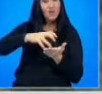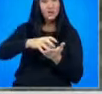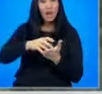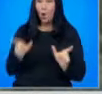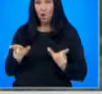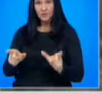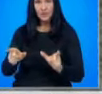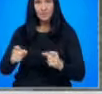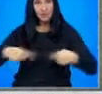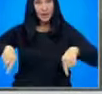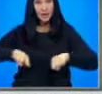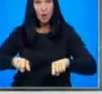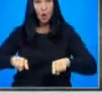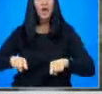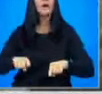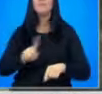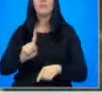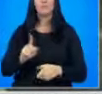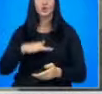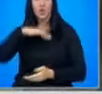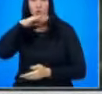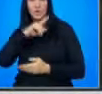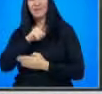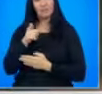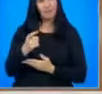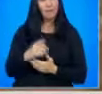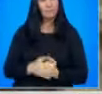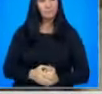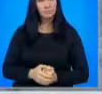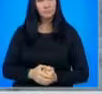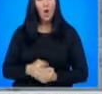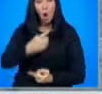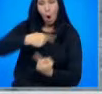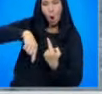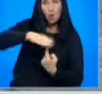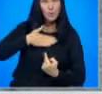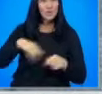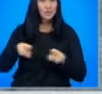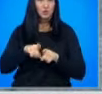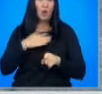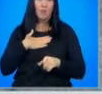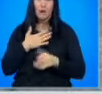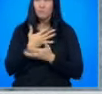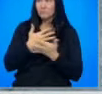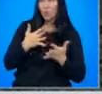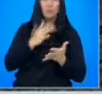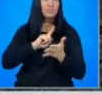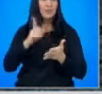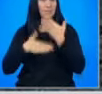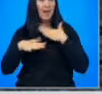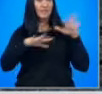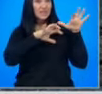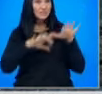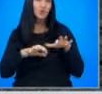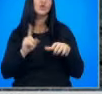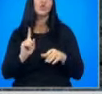районът на Каса Мичуле. Не може да се стигне оттам. Около нас също има доста неприятни сплачища, но